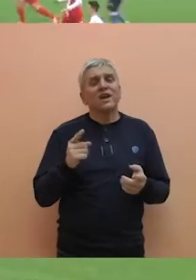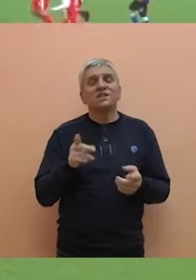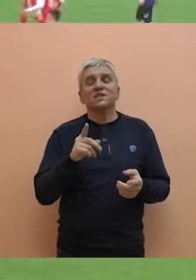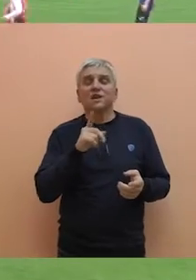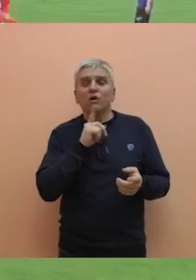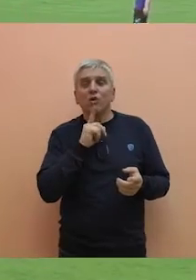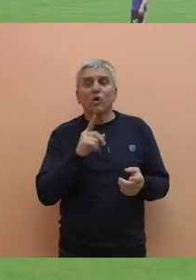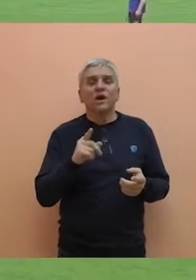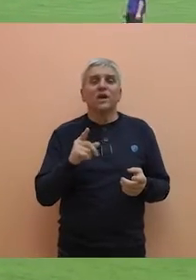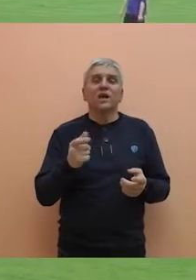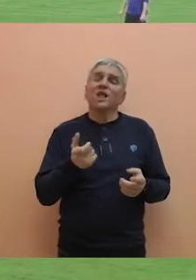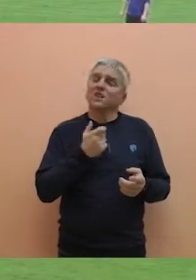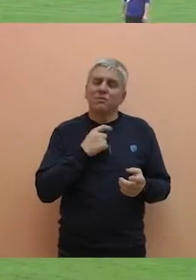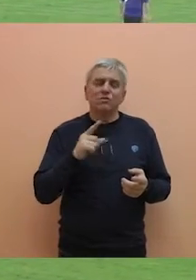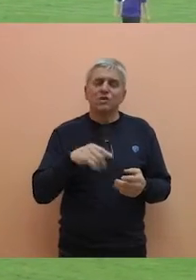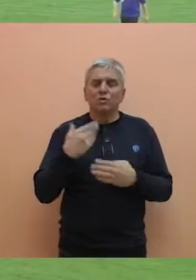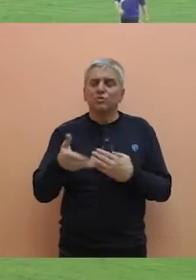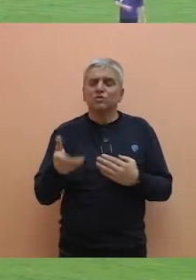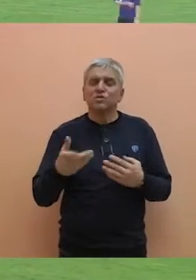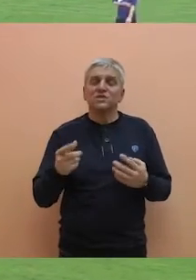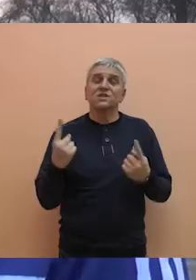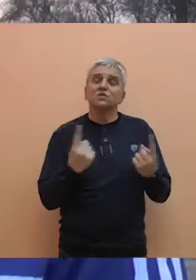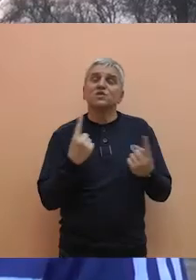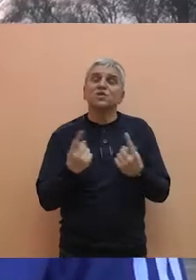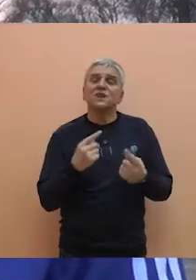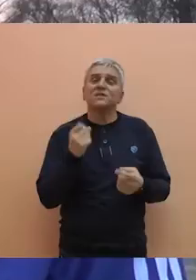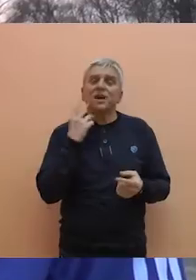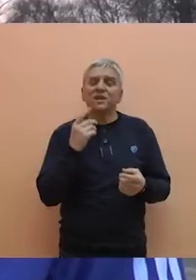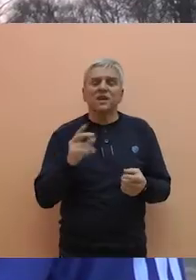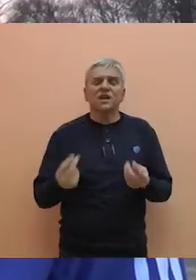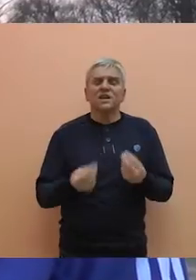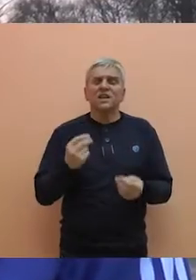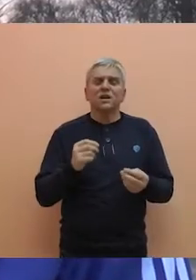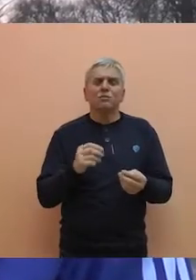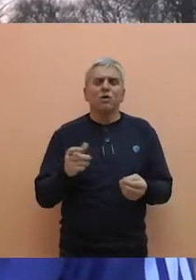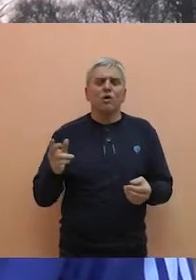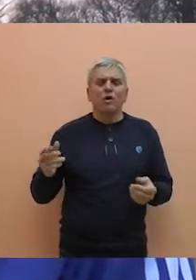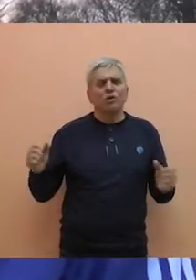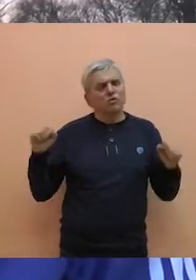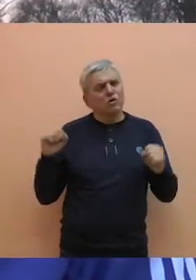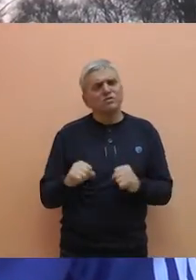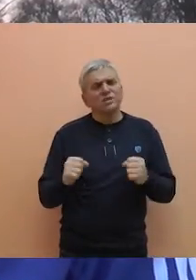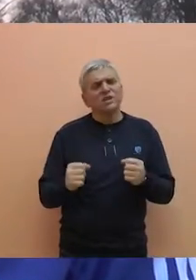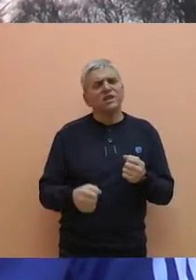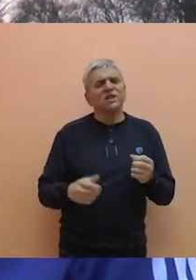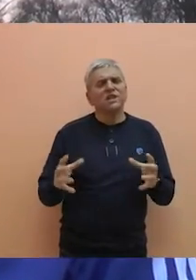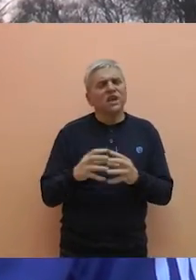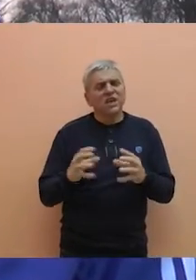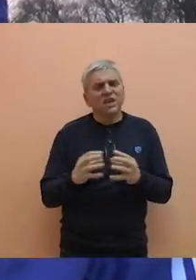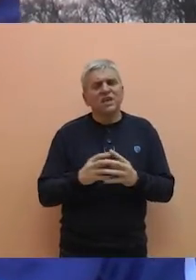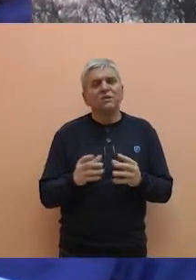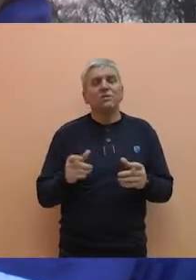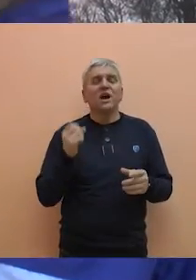u utakmici koje jednostavno nesmene da se zršavaju u situacijama kad igramo protiv zbiljnih protivnika i u nekim jačim težim